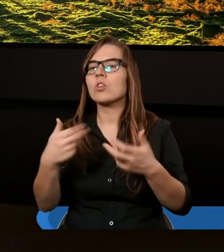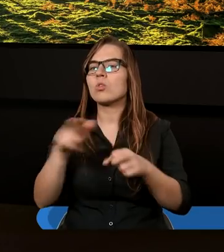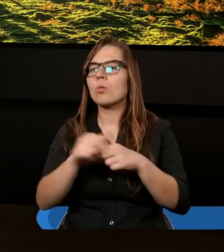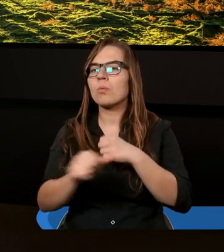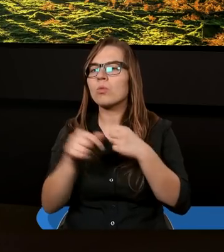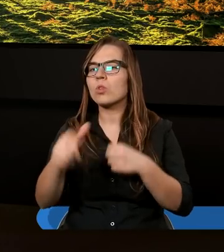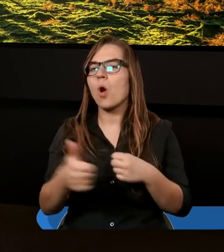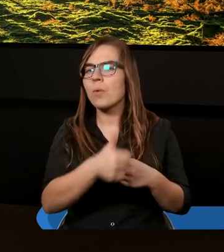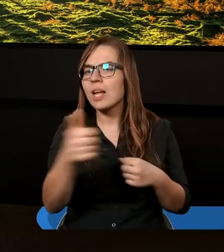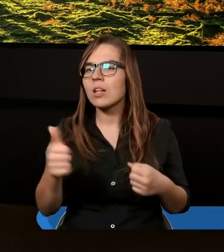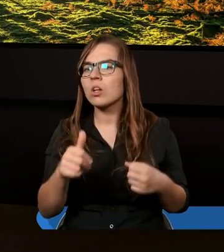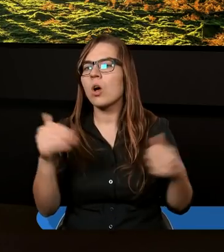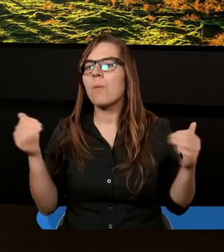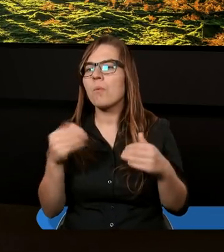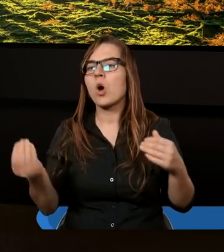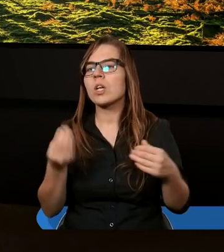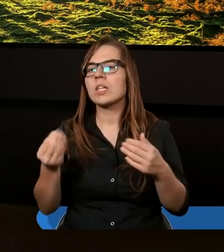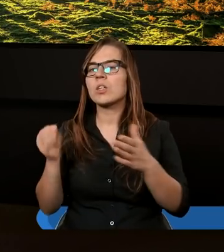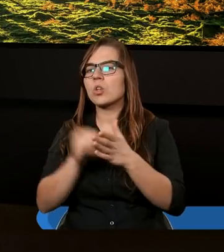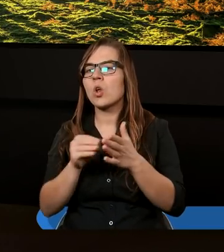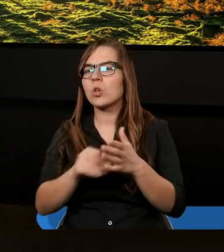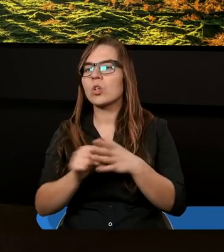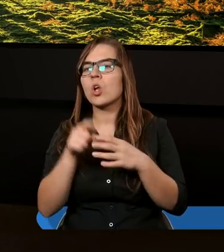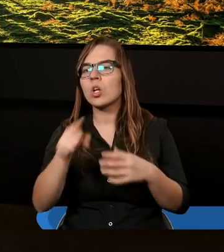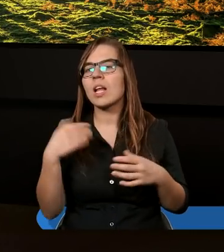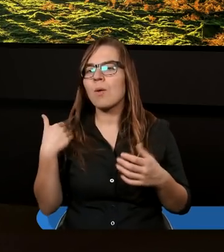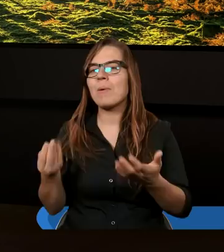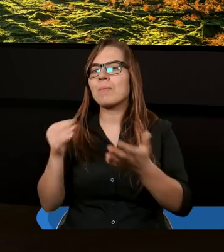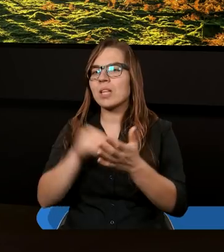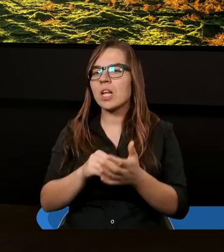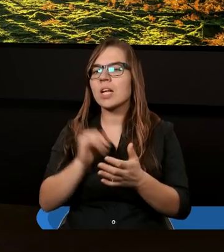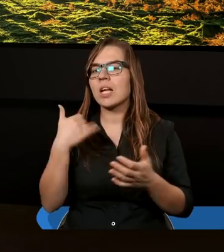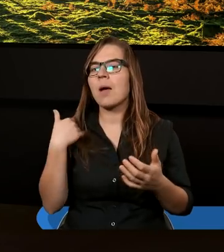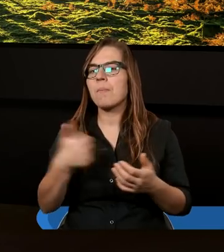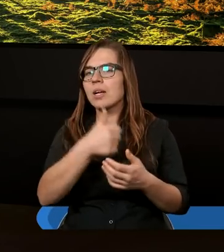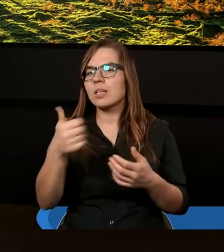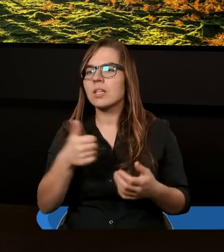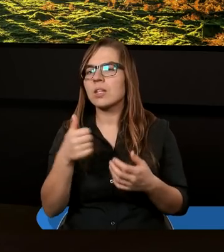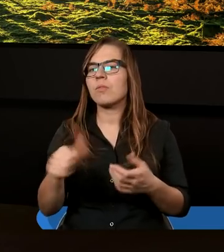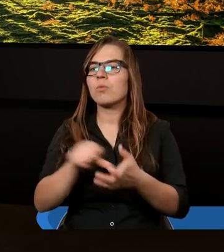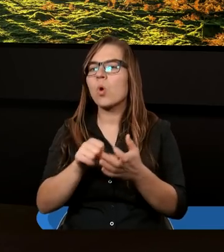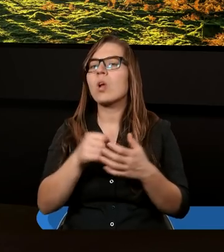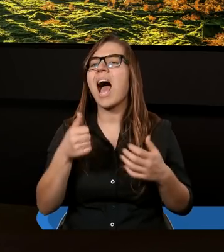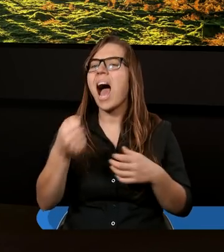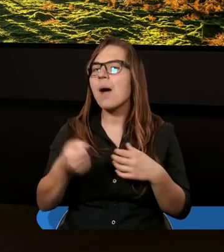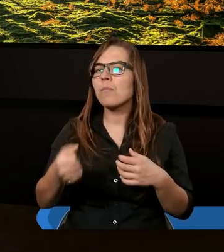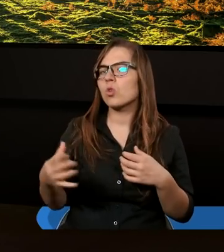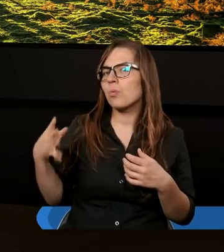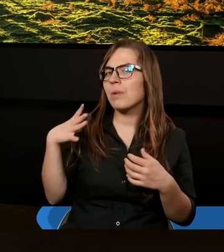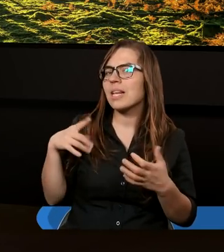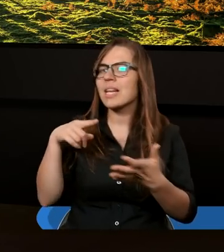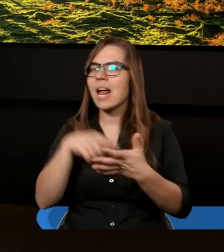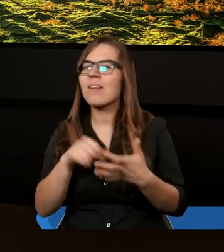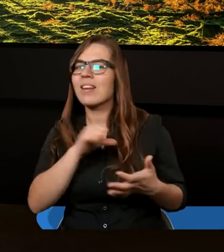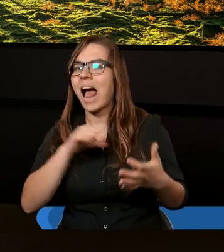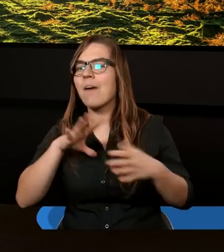spowodował tę jedność? I może jeszcze dodatkowe pytanie do tego bym zadał. Czy jedność wśród apostołów była celem